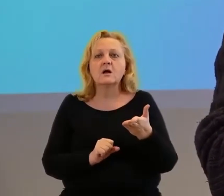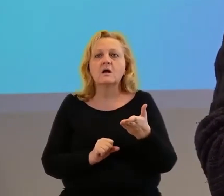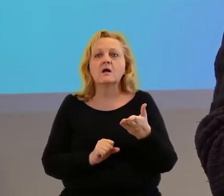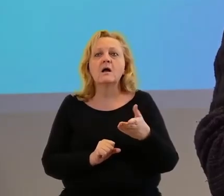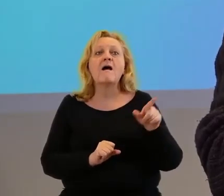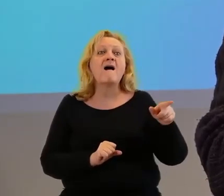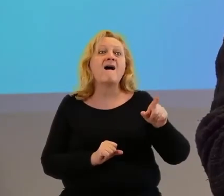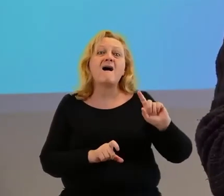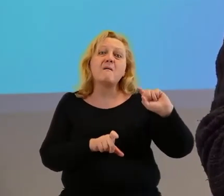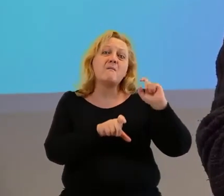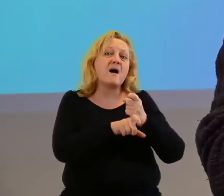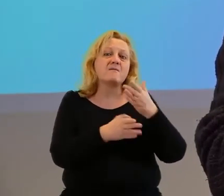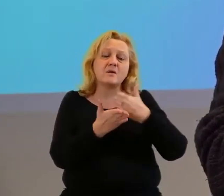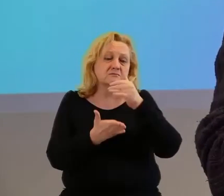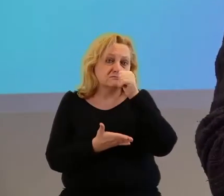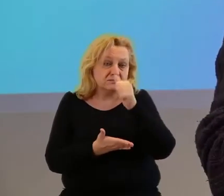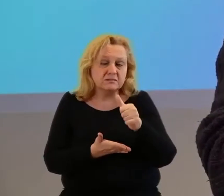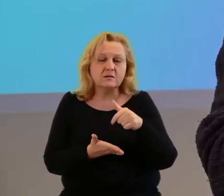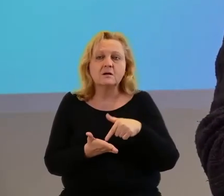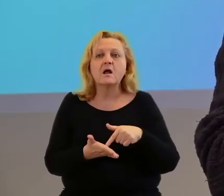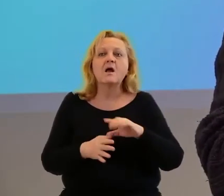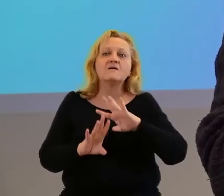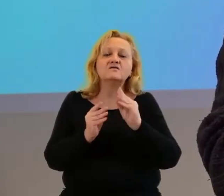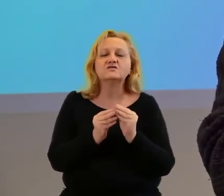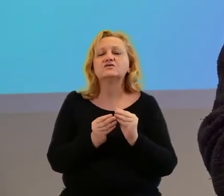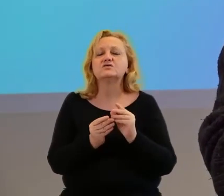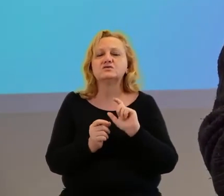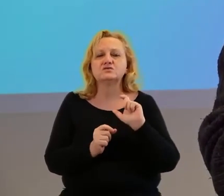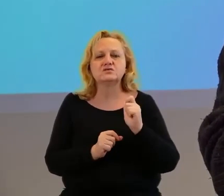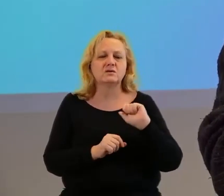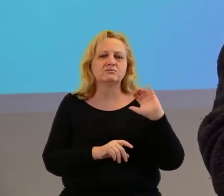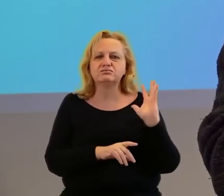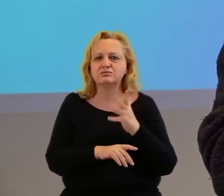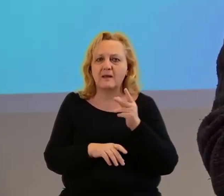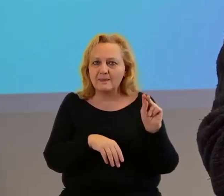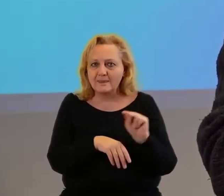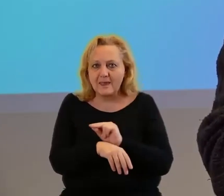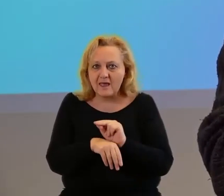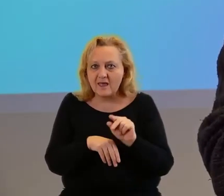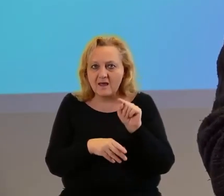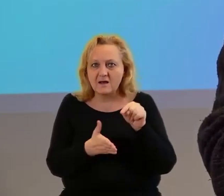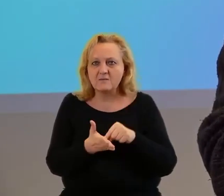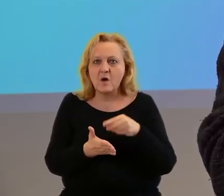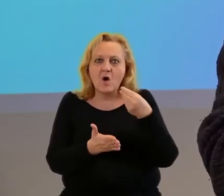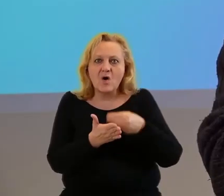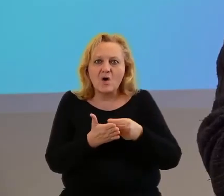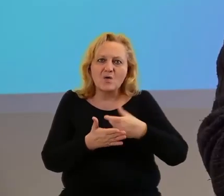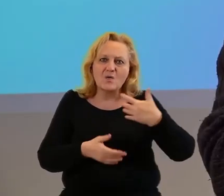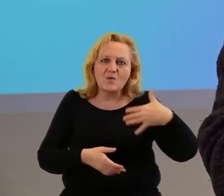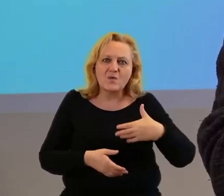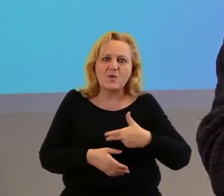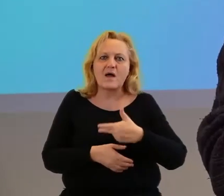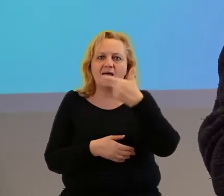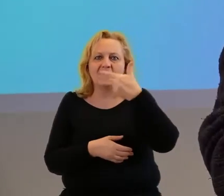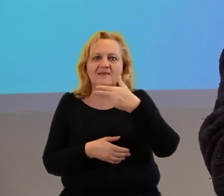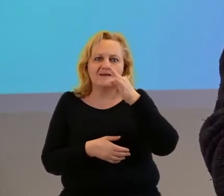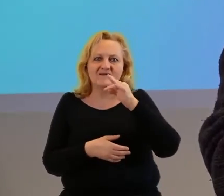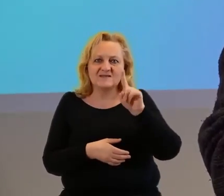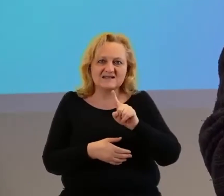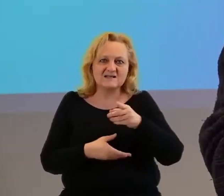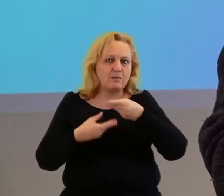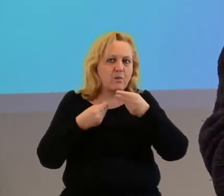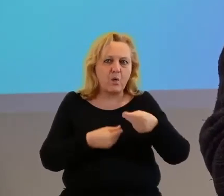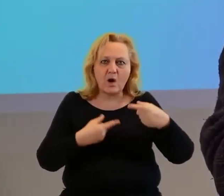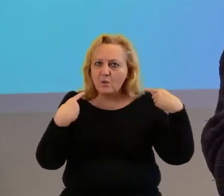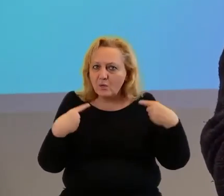państwu z różnych względów, ponieważ te terapie, które bardzo często są bardzo kosztowne, nie są refundowane z Narodowego